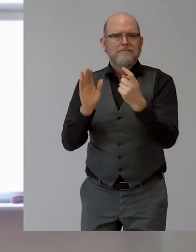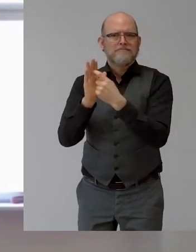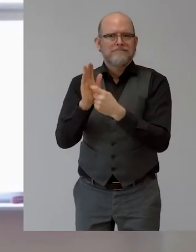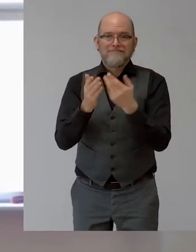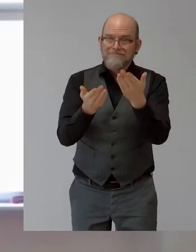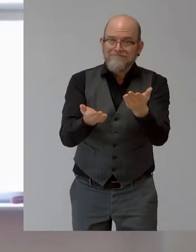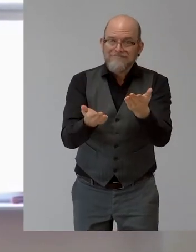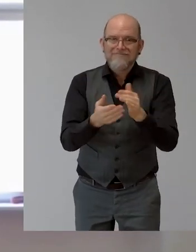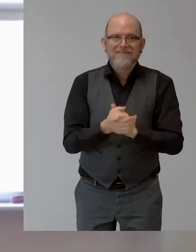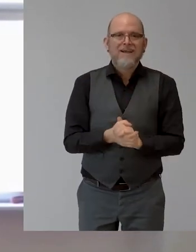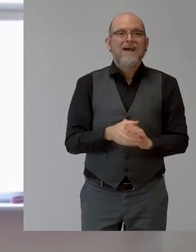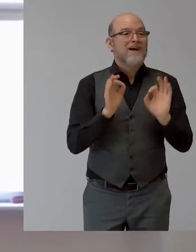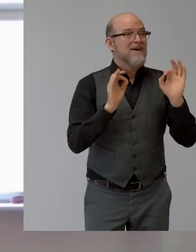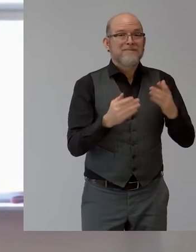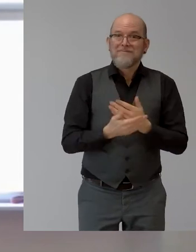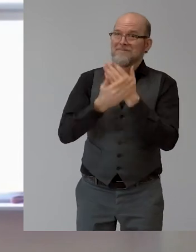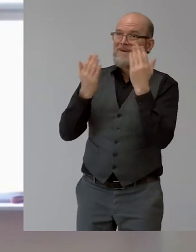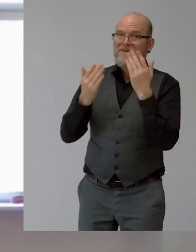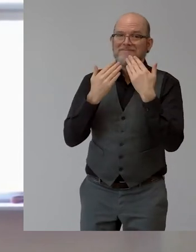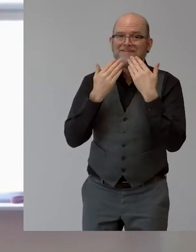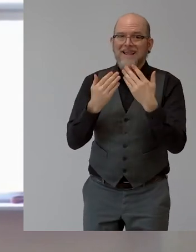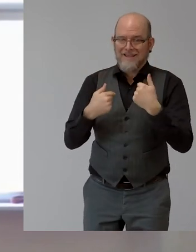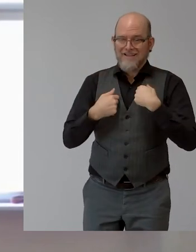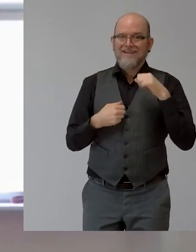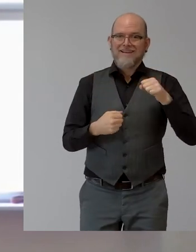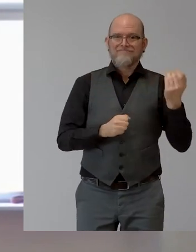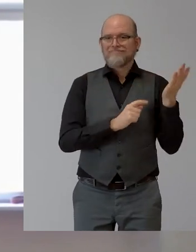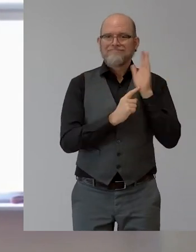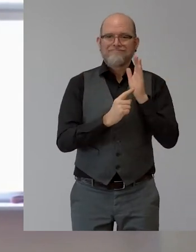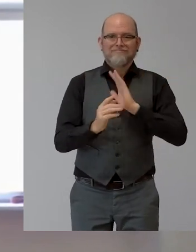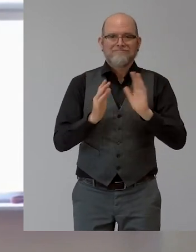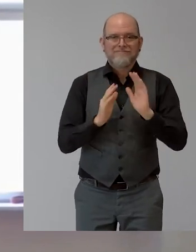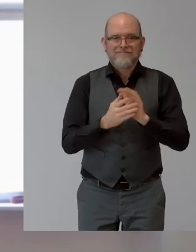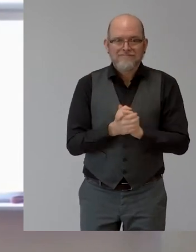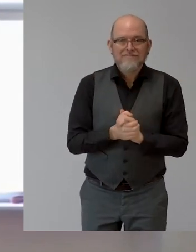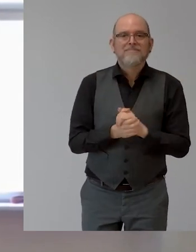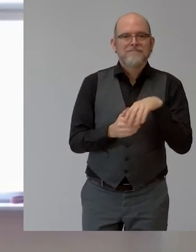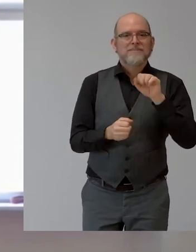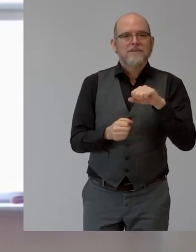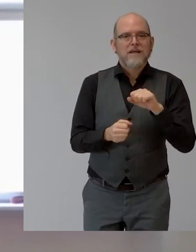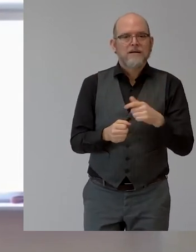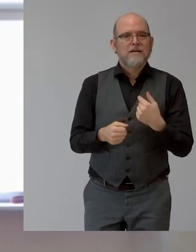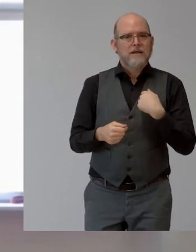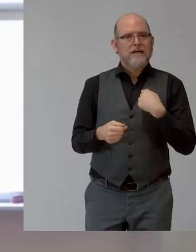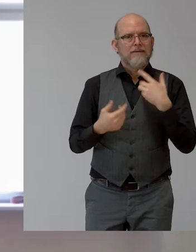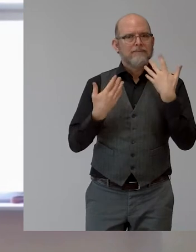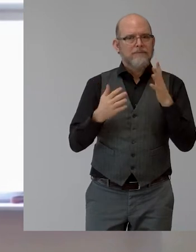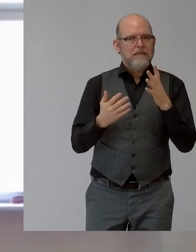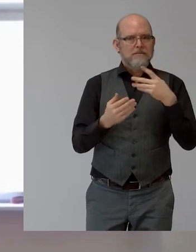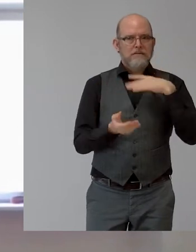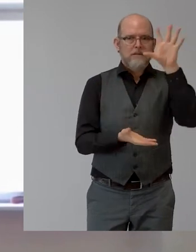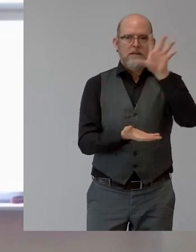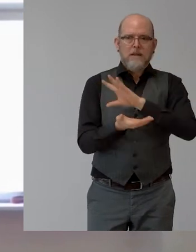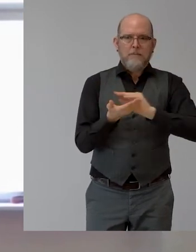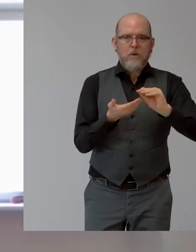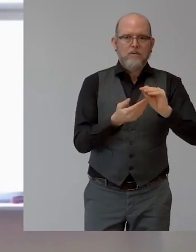Vielen Dank für die Einladung. Ja, ganz grundsätzlich ist es so, wir haben einen Schattenbericht veröffentlicht anlässlich der anstehenden